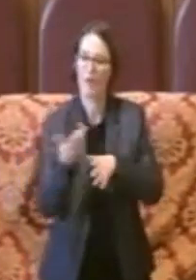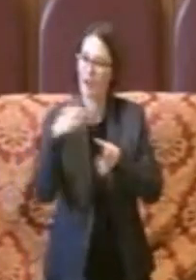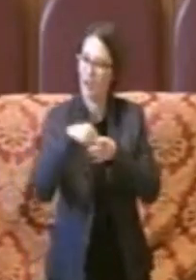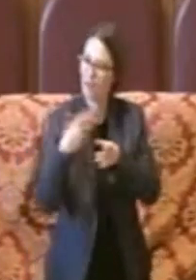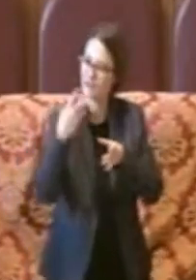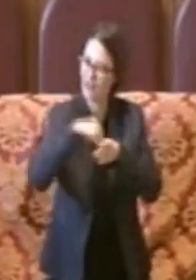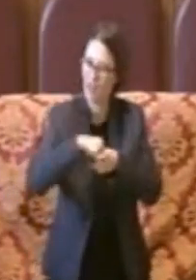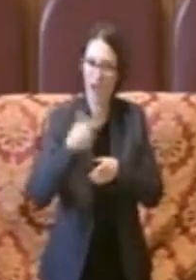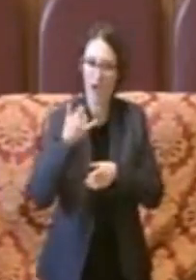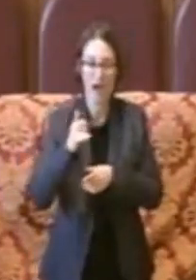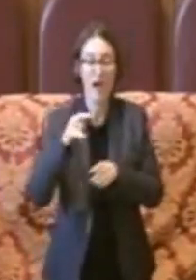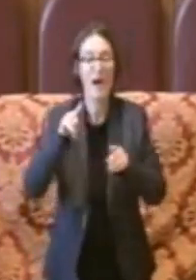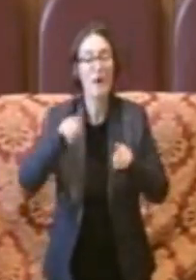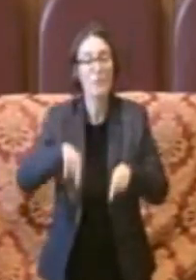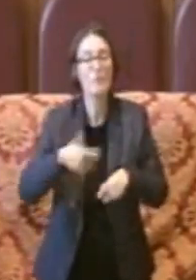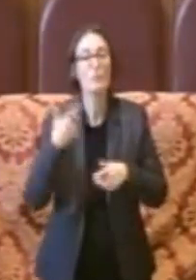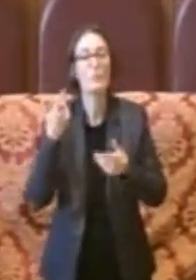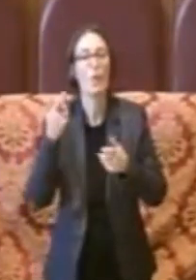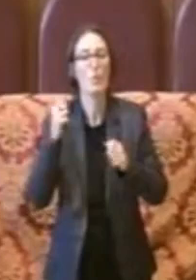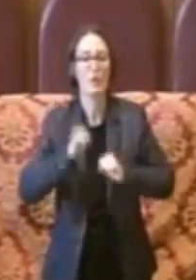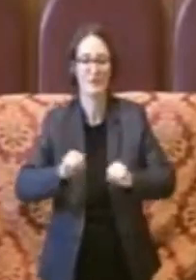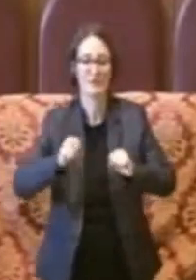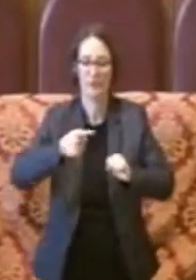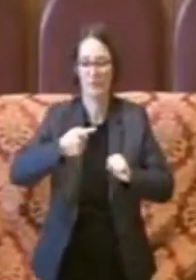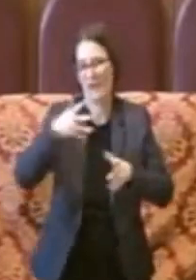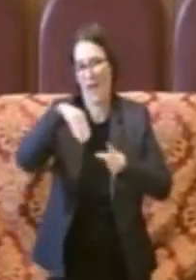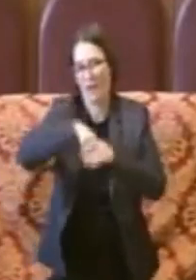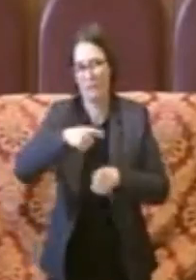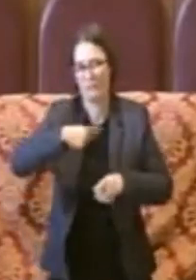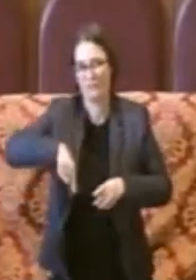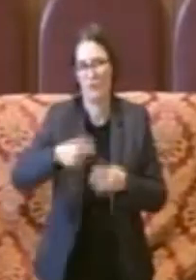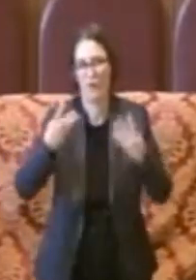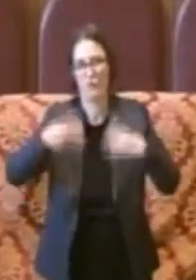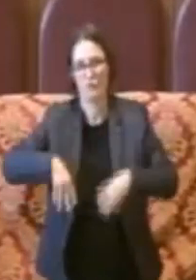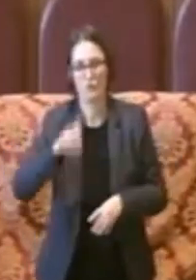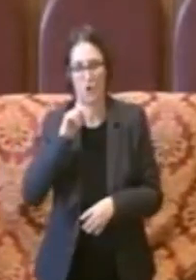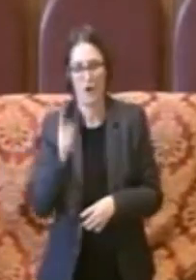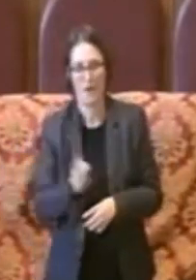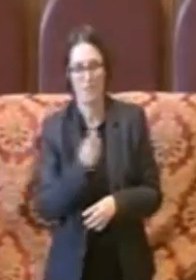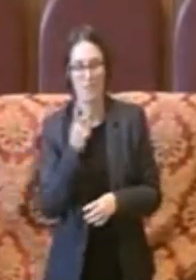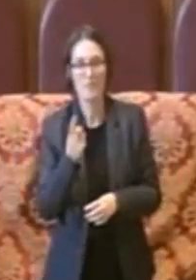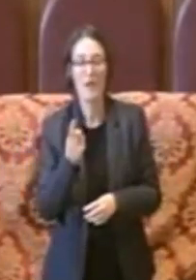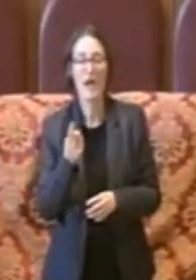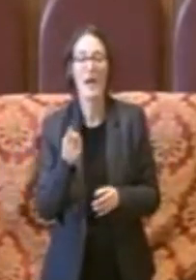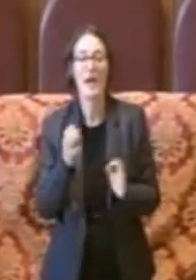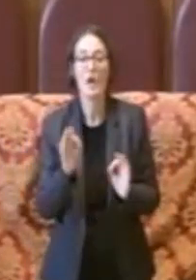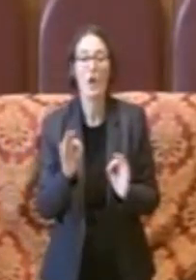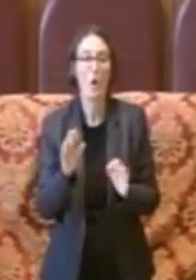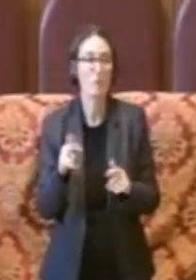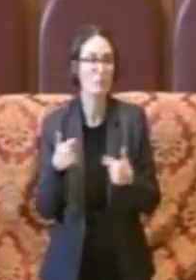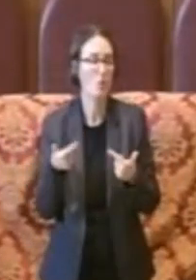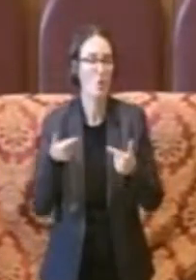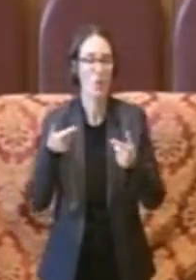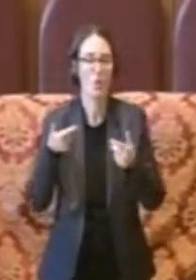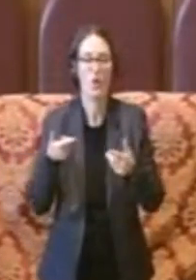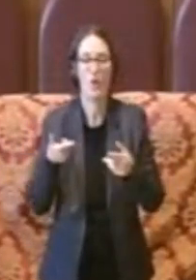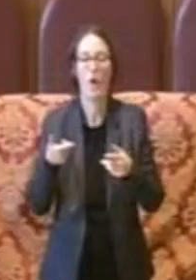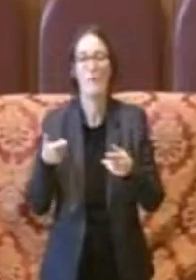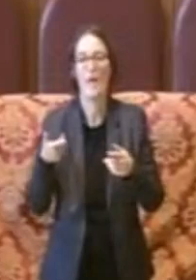possibilità quindi dell'ente di poter funzionare meglio e di ridurre ovviamente quelle che sono le spese per